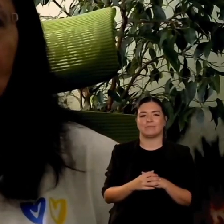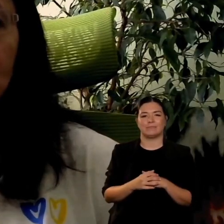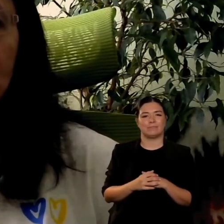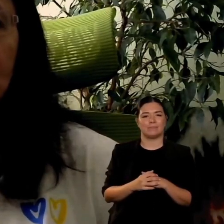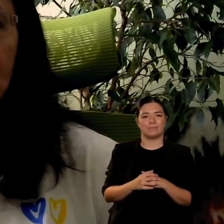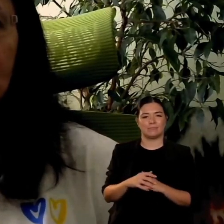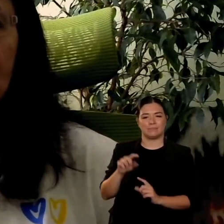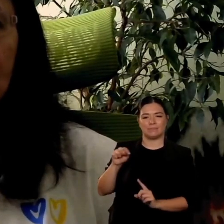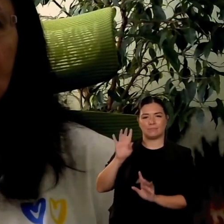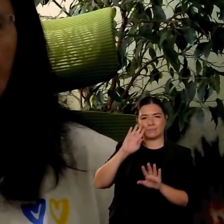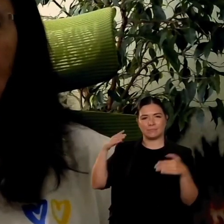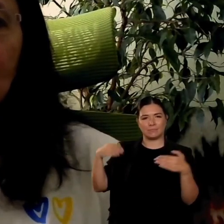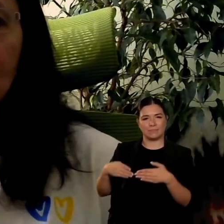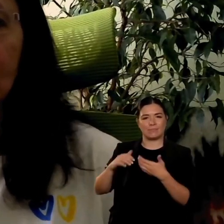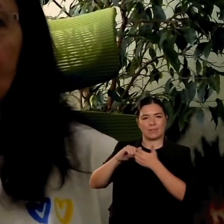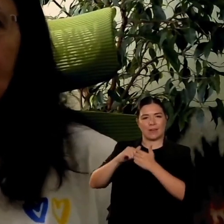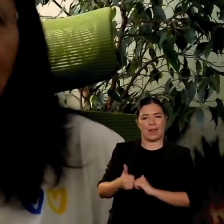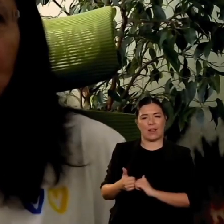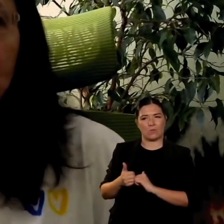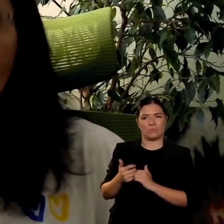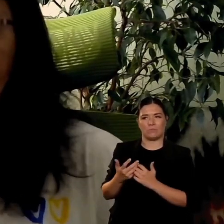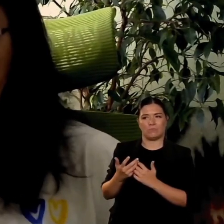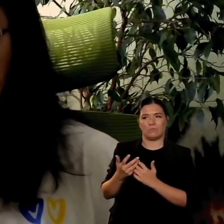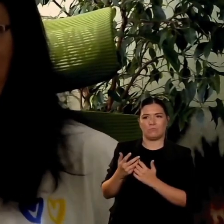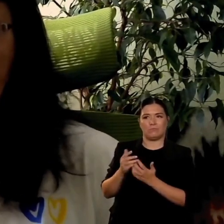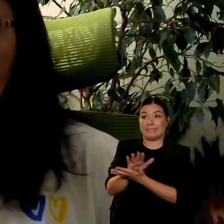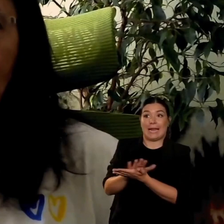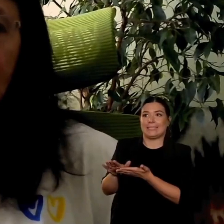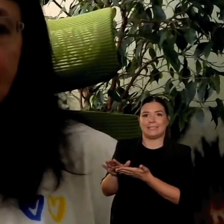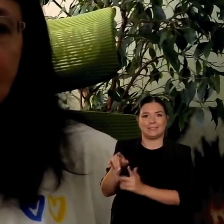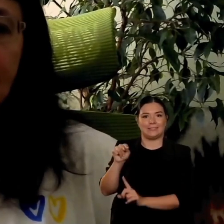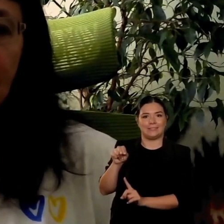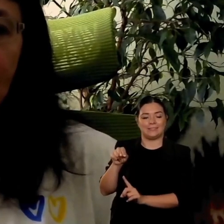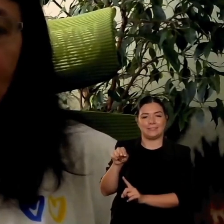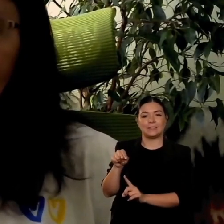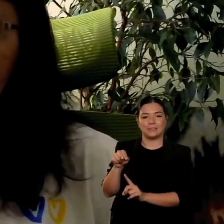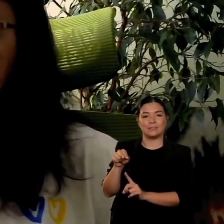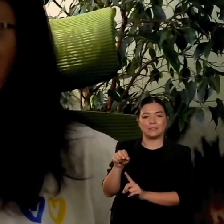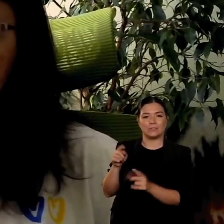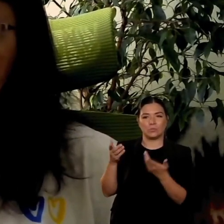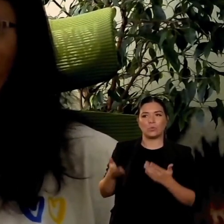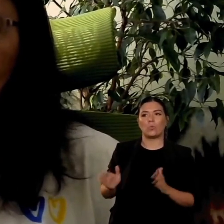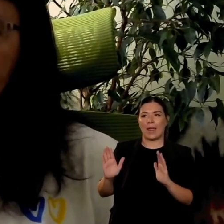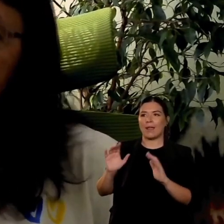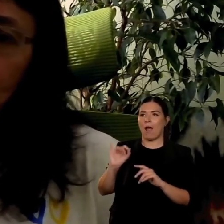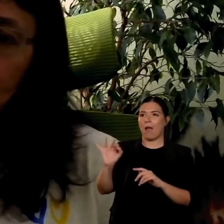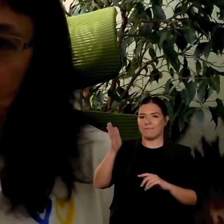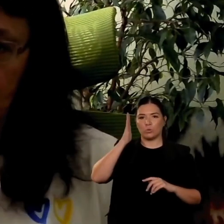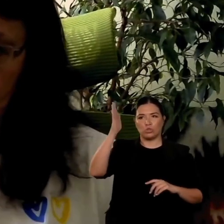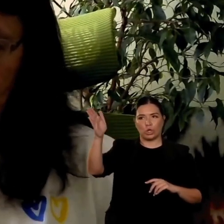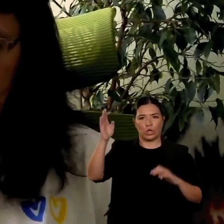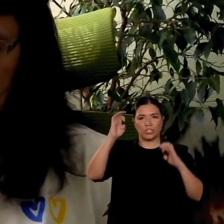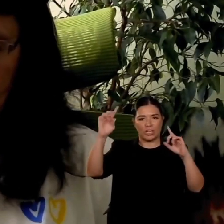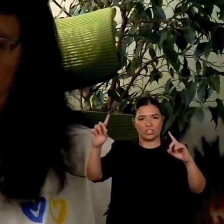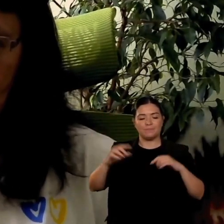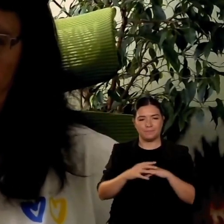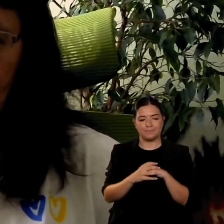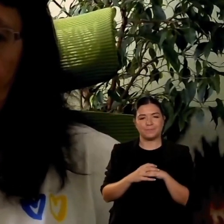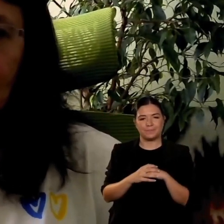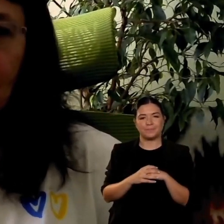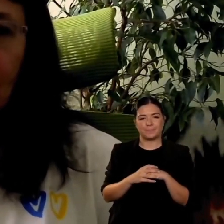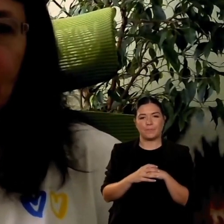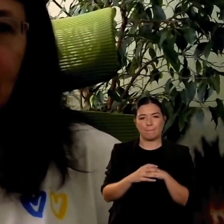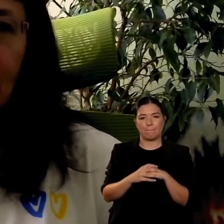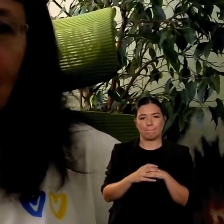capisco che esistono molte sfide in questo percorso per riuscire a